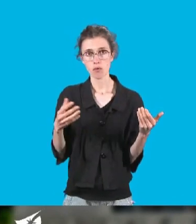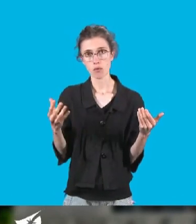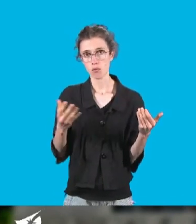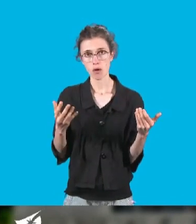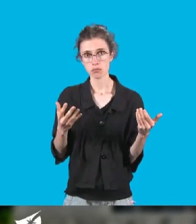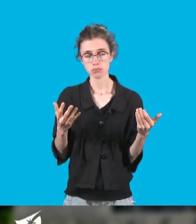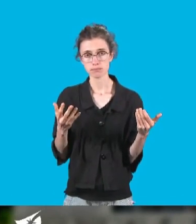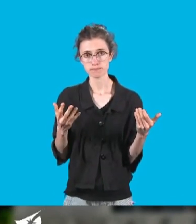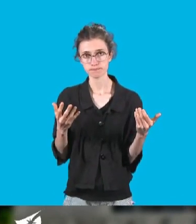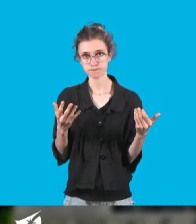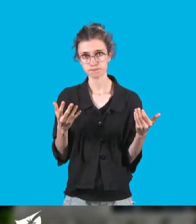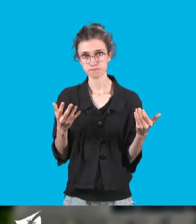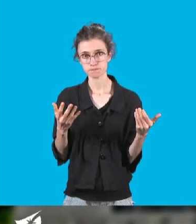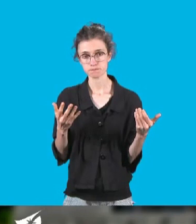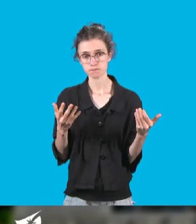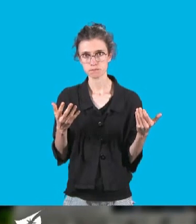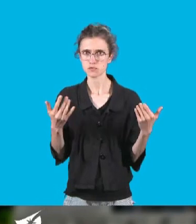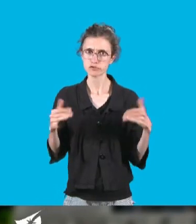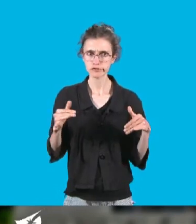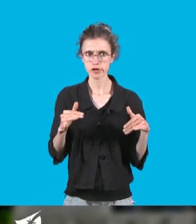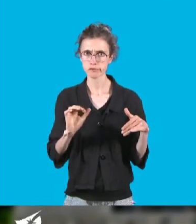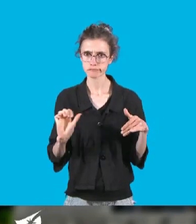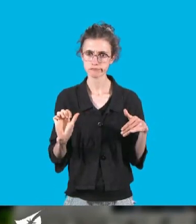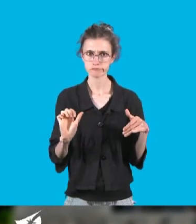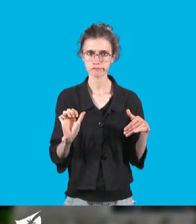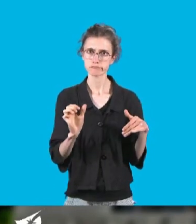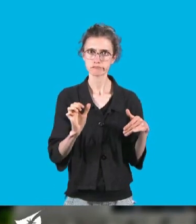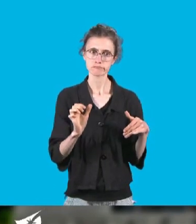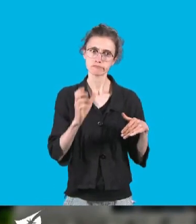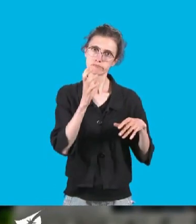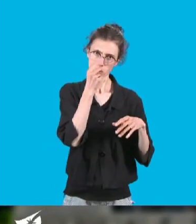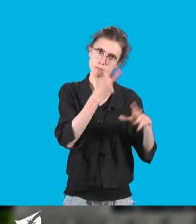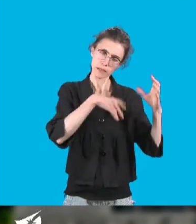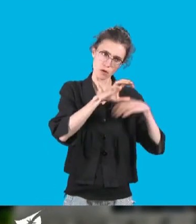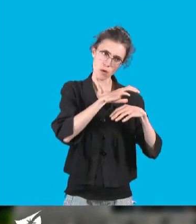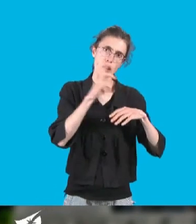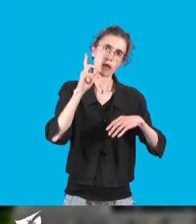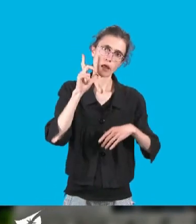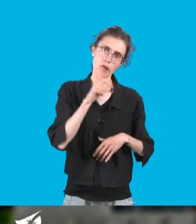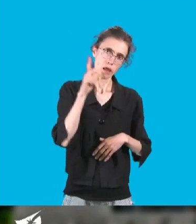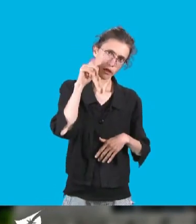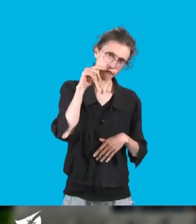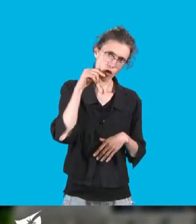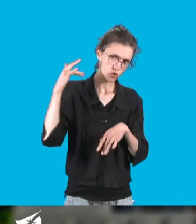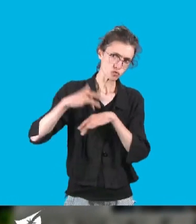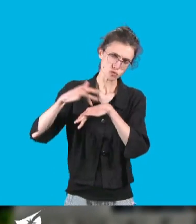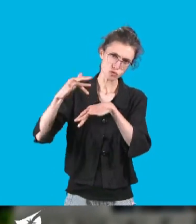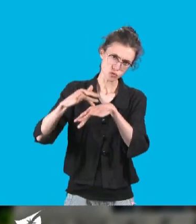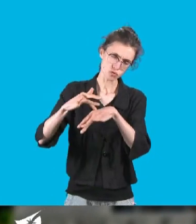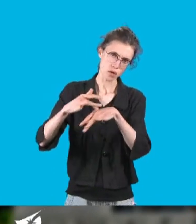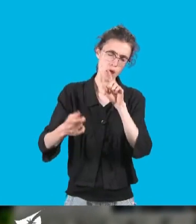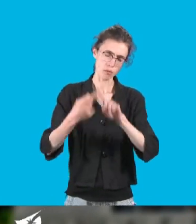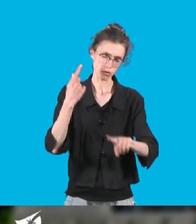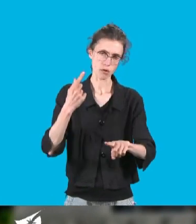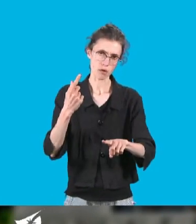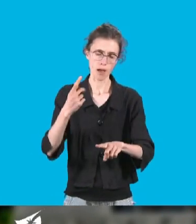compte les efforts déjà réalisés par notre métropole, tant en matière de déification que de